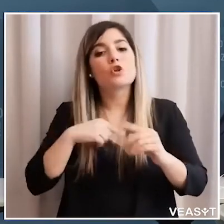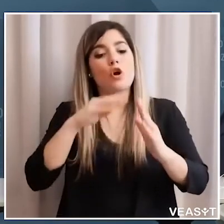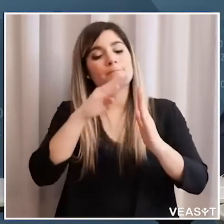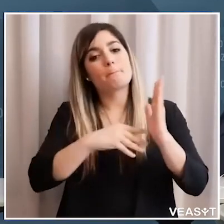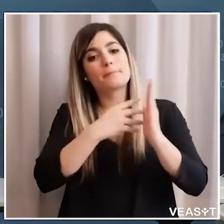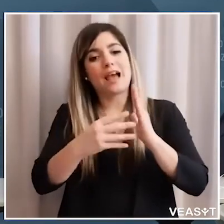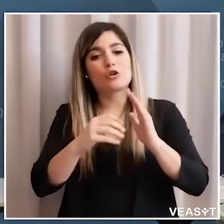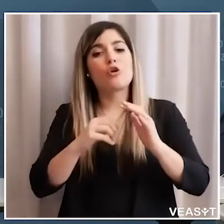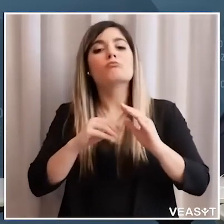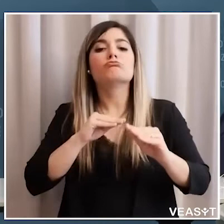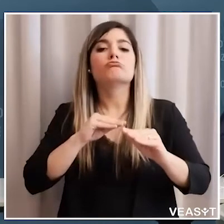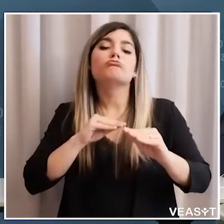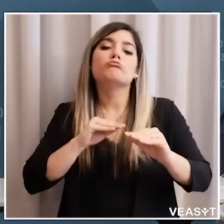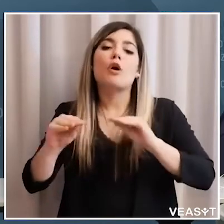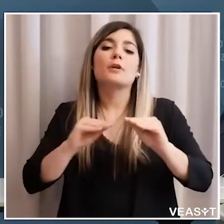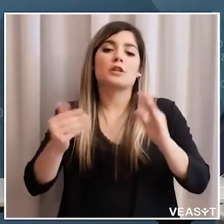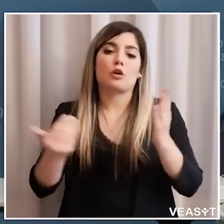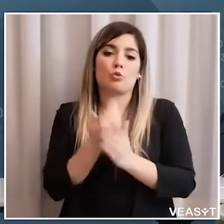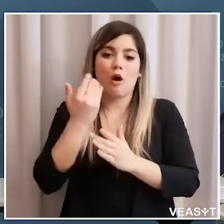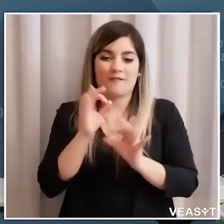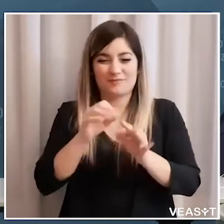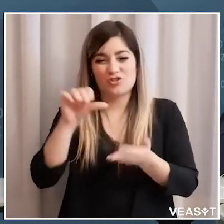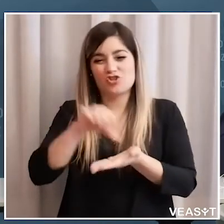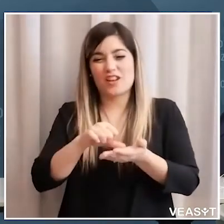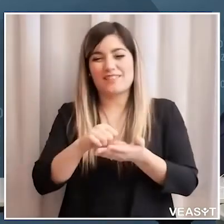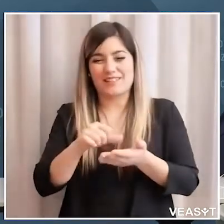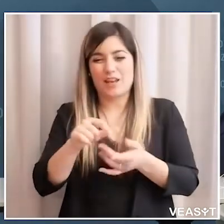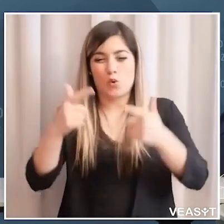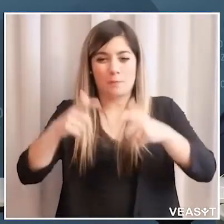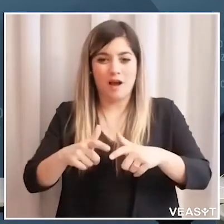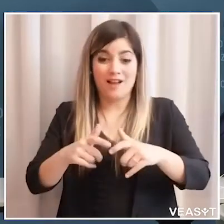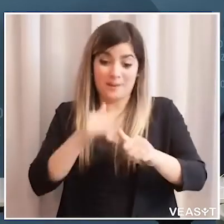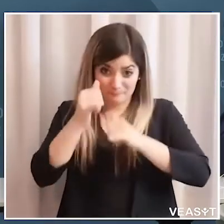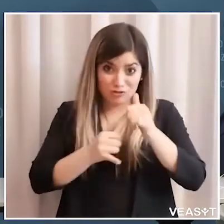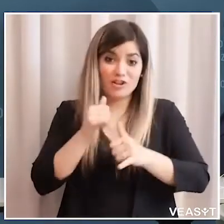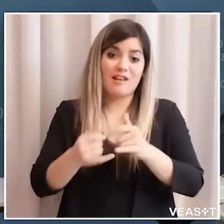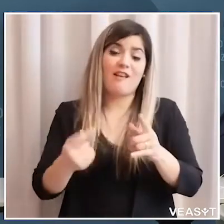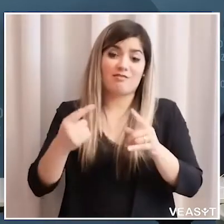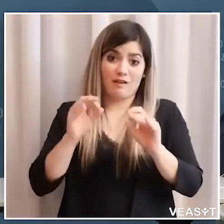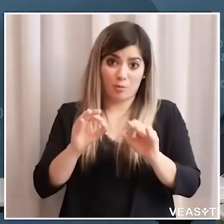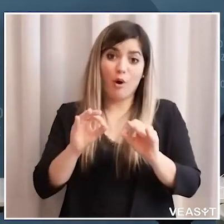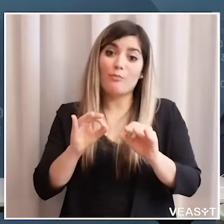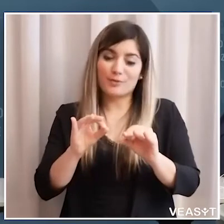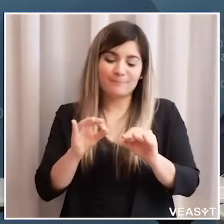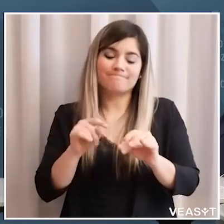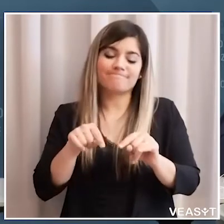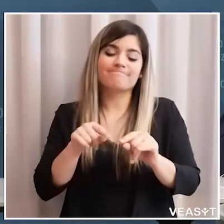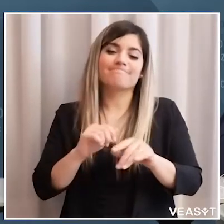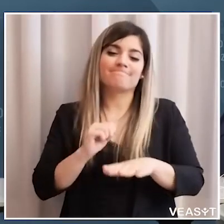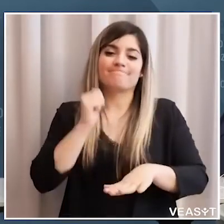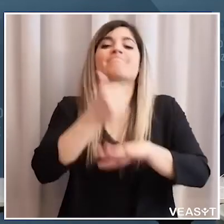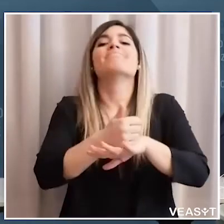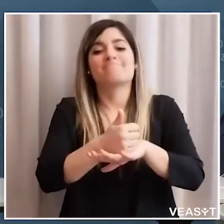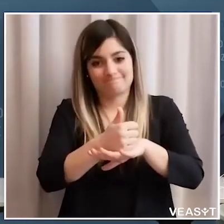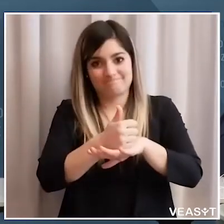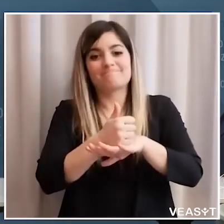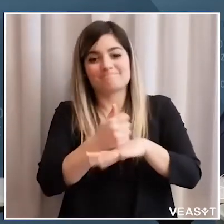predisponendo proprio un piano di una nuova mobilità soprattutto nei centri urbani dove anche la bici e la mobilità ciclistica potrà avere